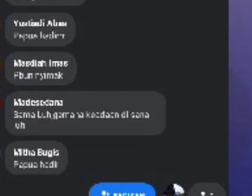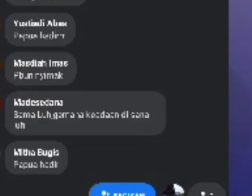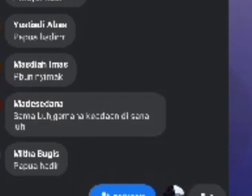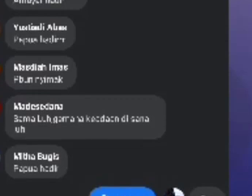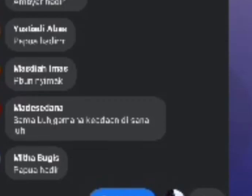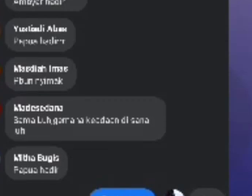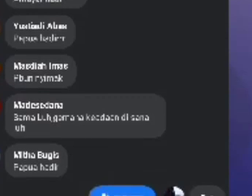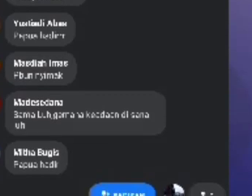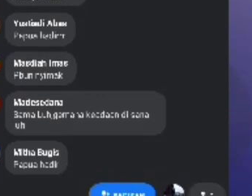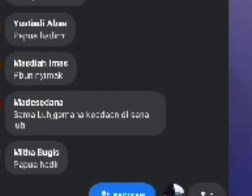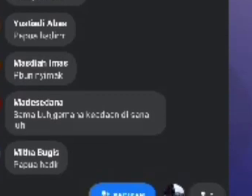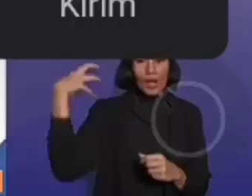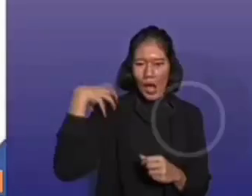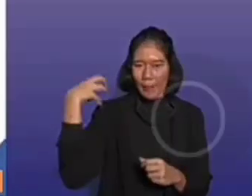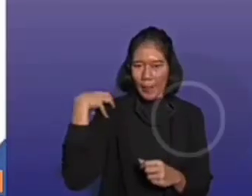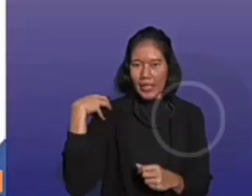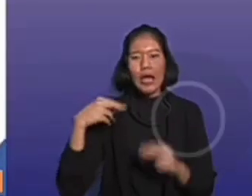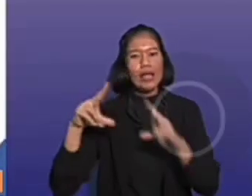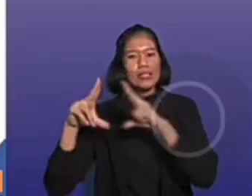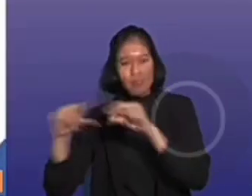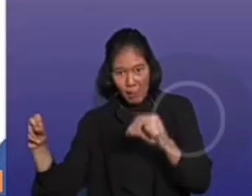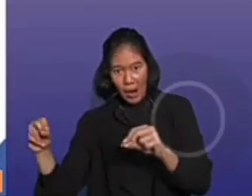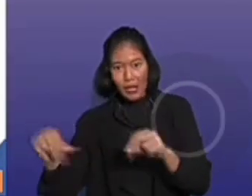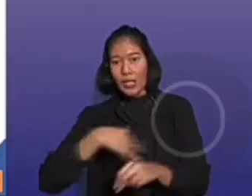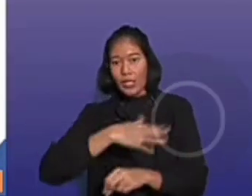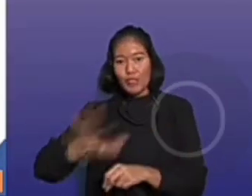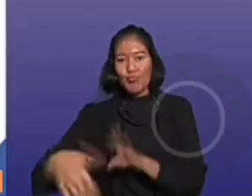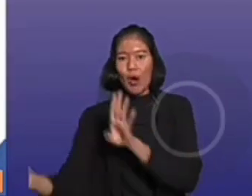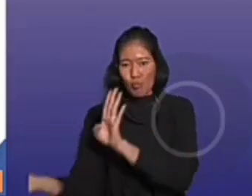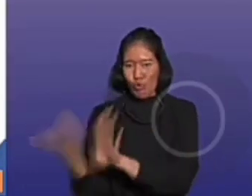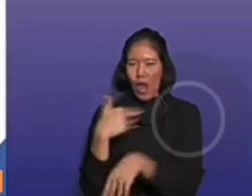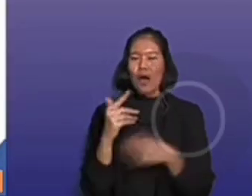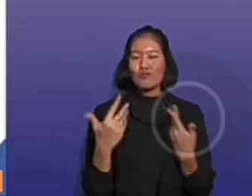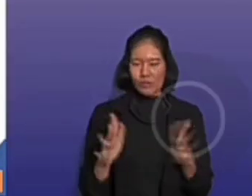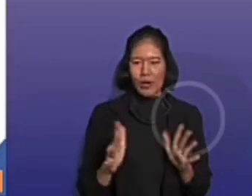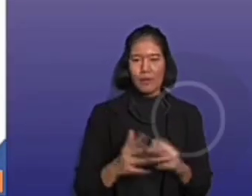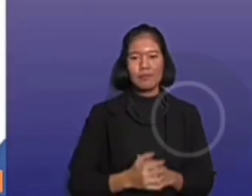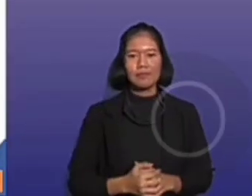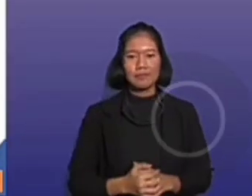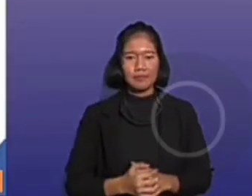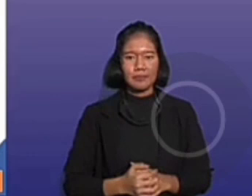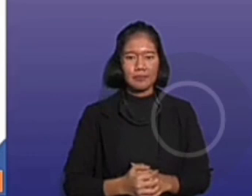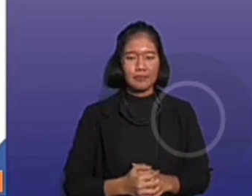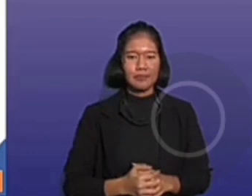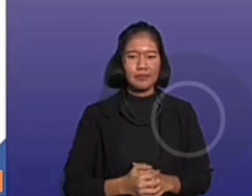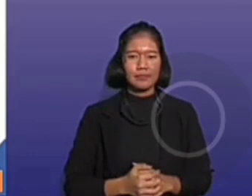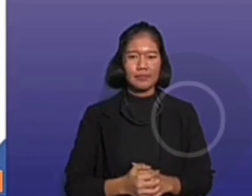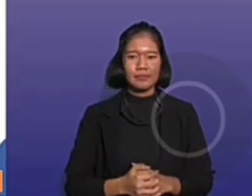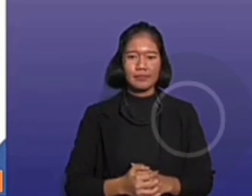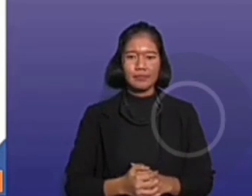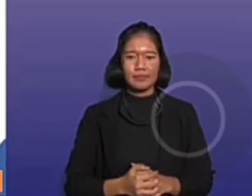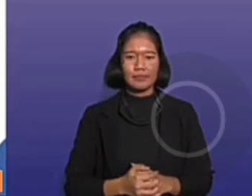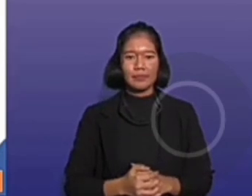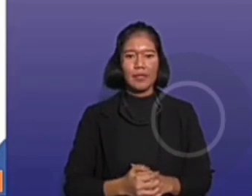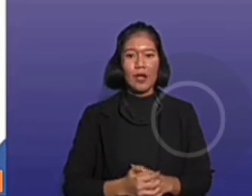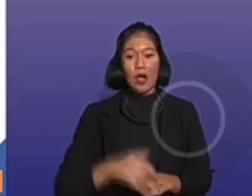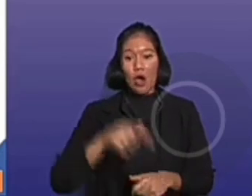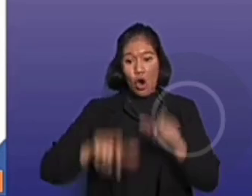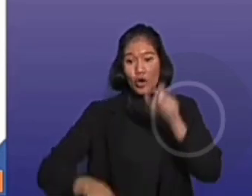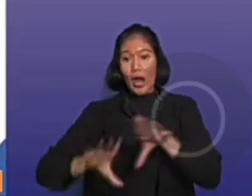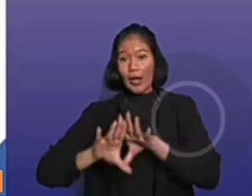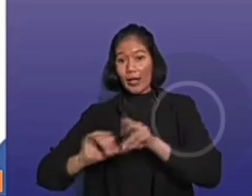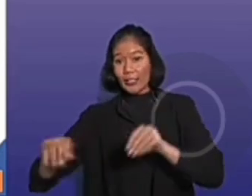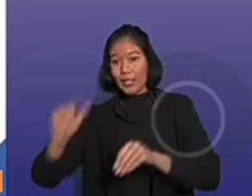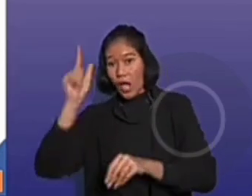Amerika Serikat telah pulang dan kembali ke tanah air dari luar negeri. Para pekerja migran Indonesia yang